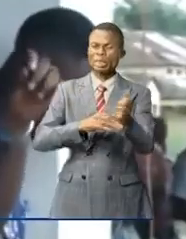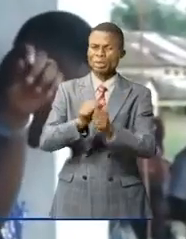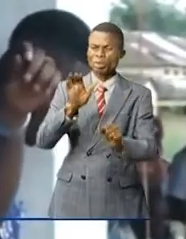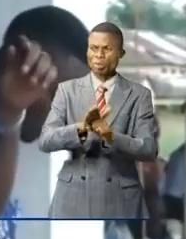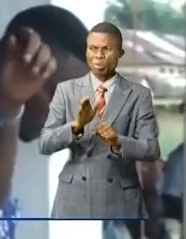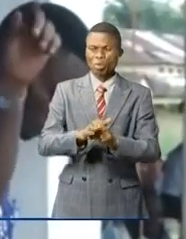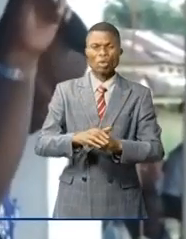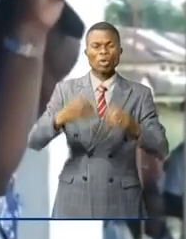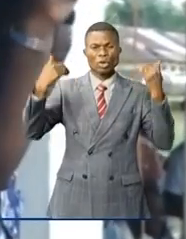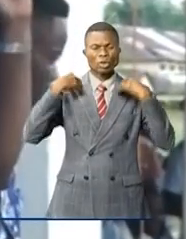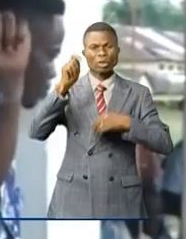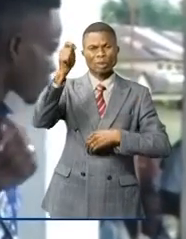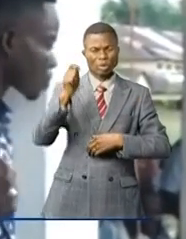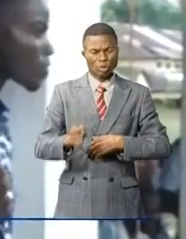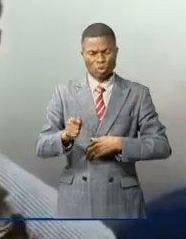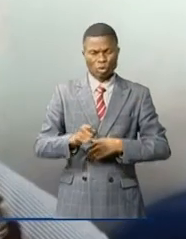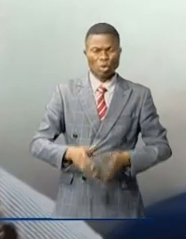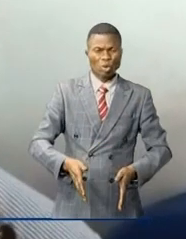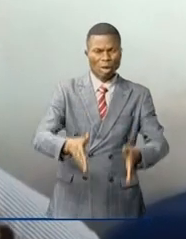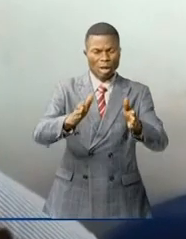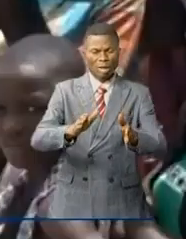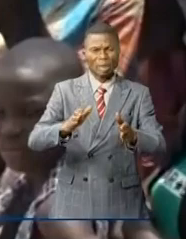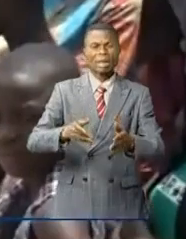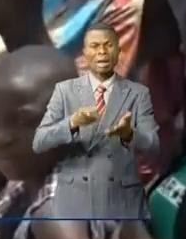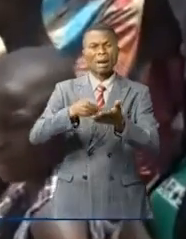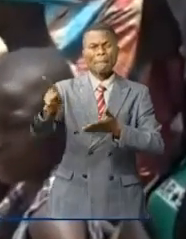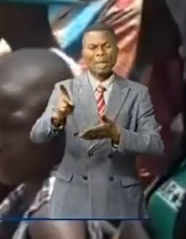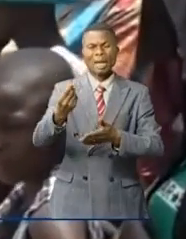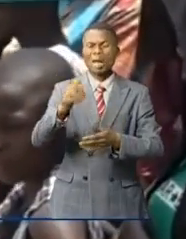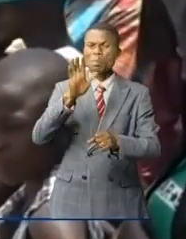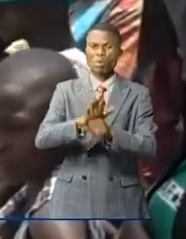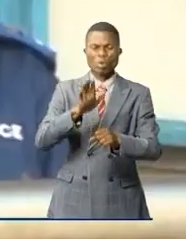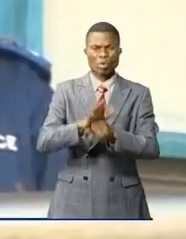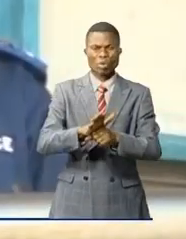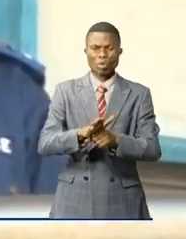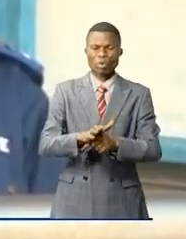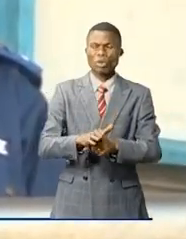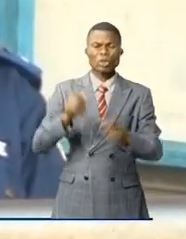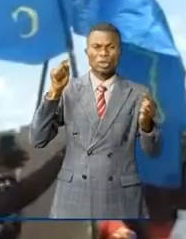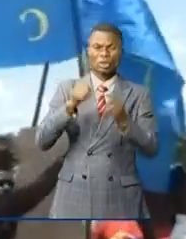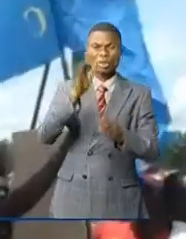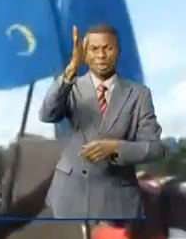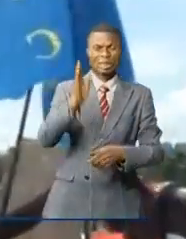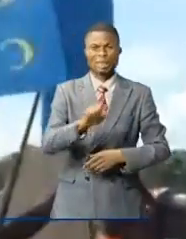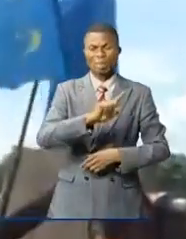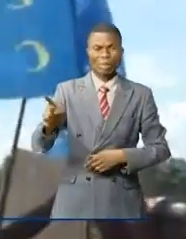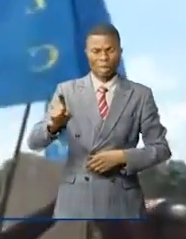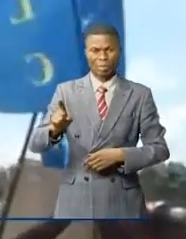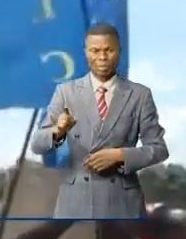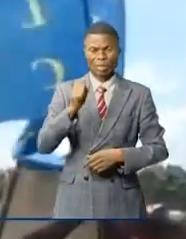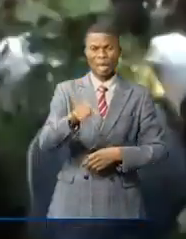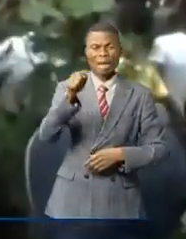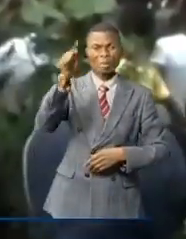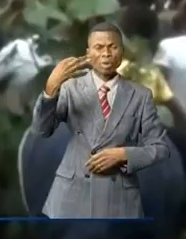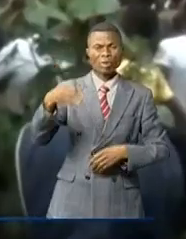navale à outrance conduisant ainsi aux amendes exorbitantes allant jusqu'à 500 000 et 1 million de